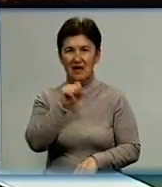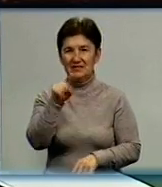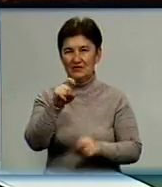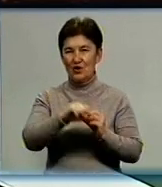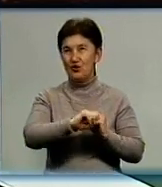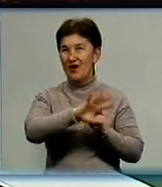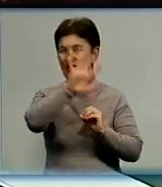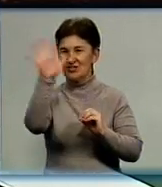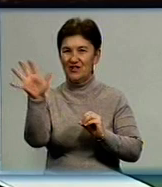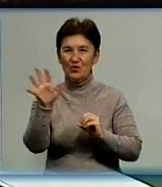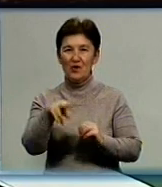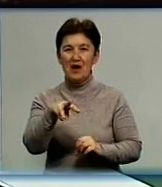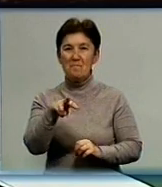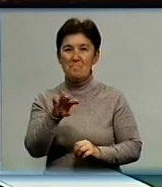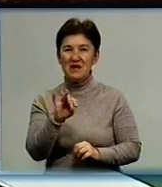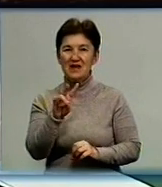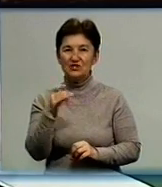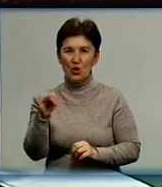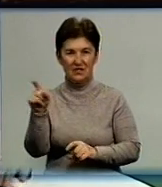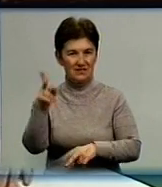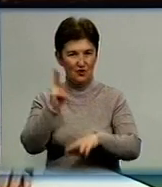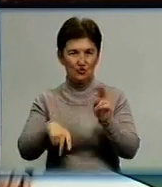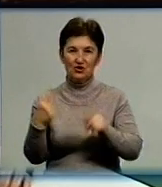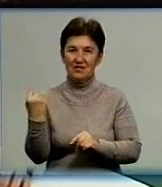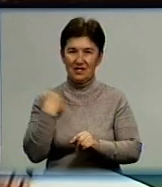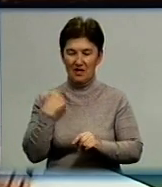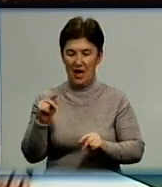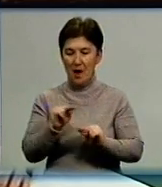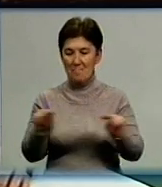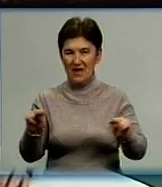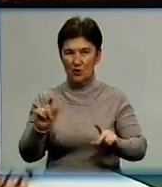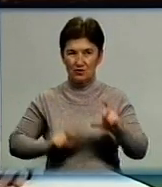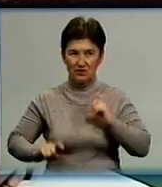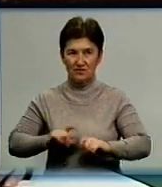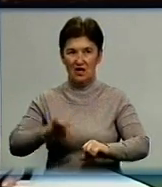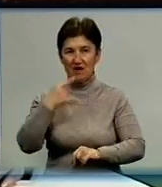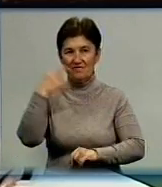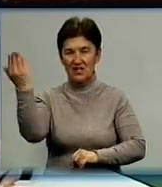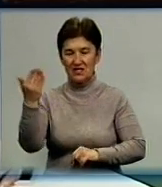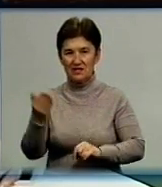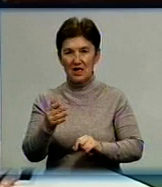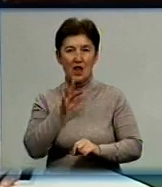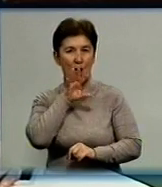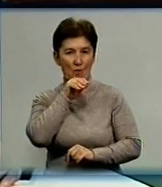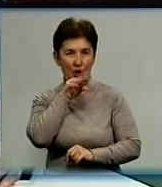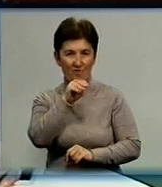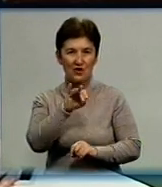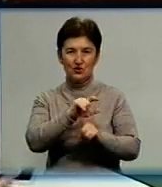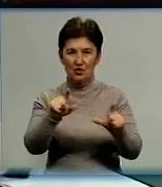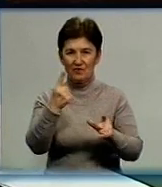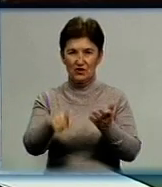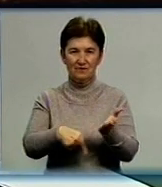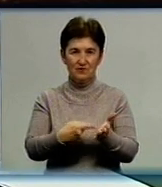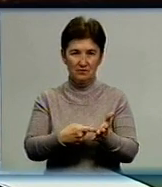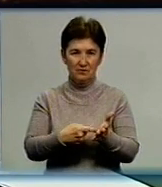каштану» Лариса Ніцой. Вона закінчила Кіровоградський педуніверситет і викладала українську мову та літературу в одній зі шкіл міста.